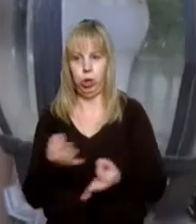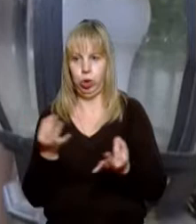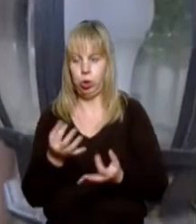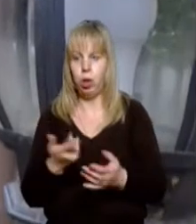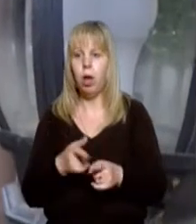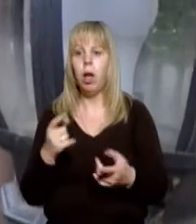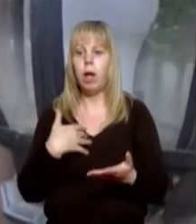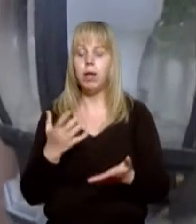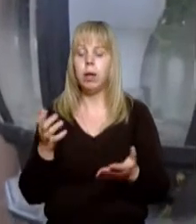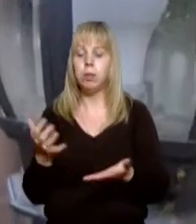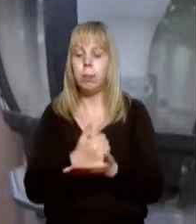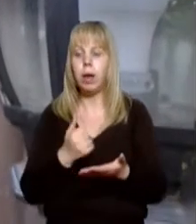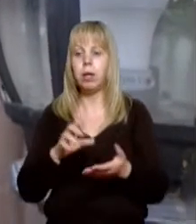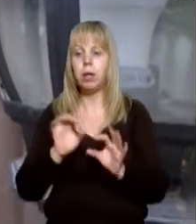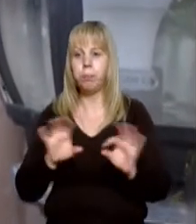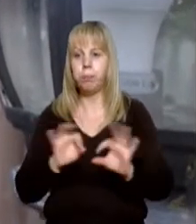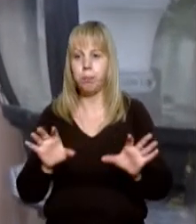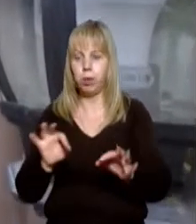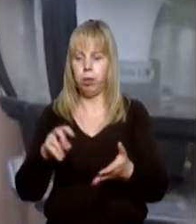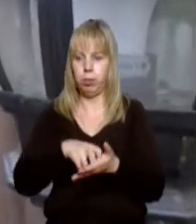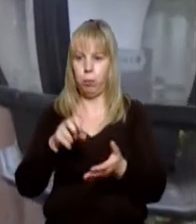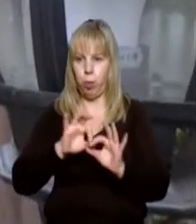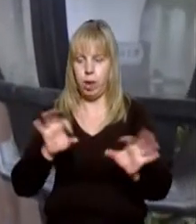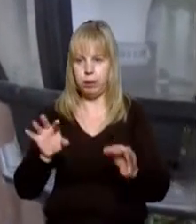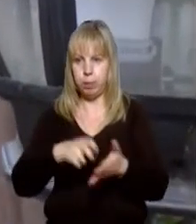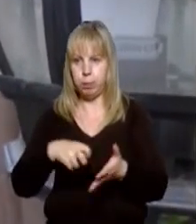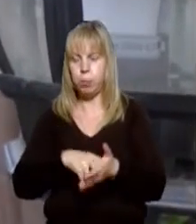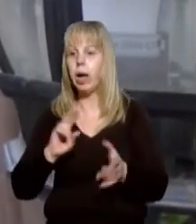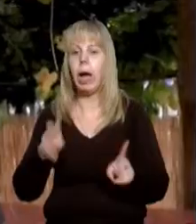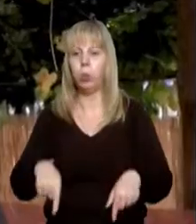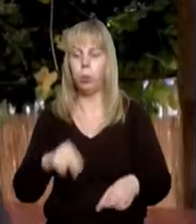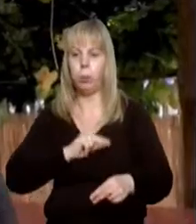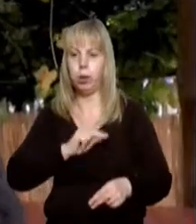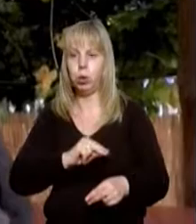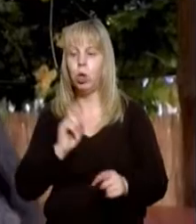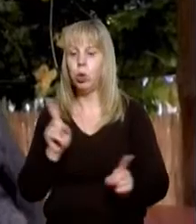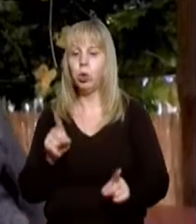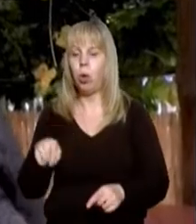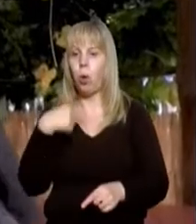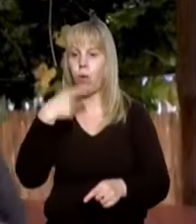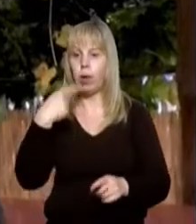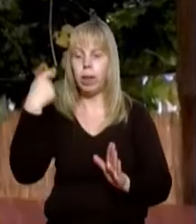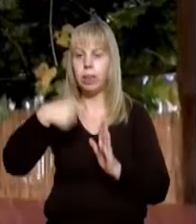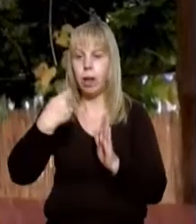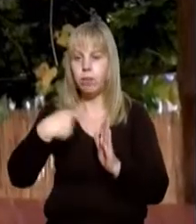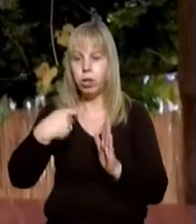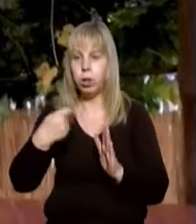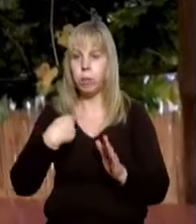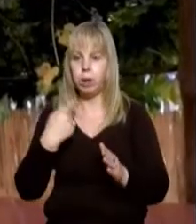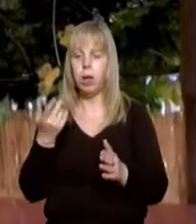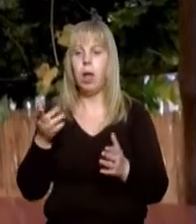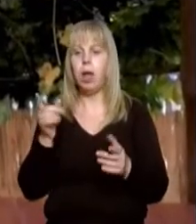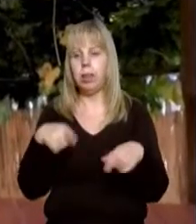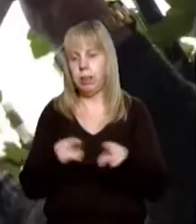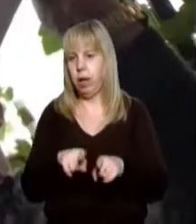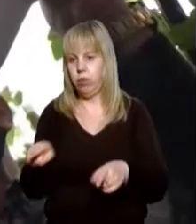Відбиралося письмове пояснення від неї, як вона тут працює. Те, що вона говорила на відео, коли знімали на